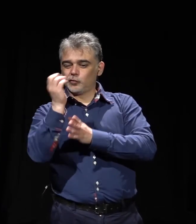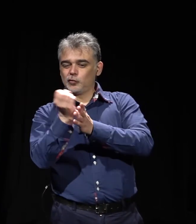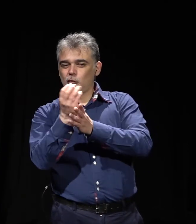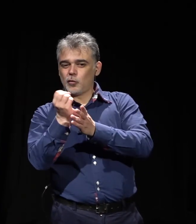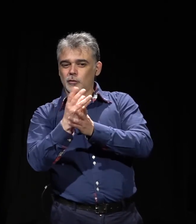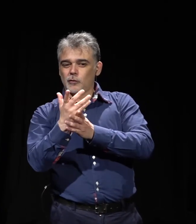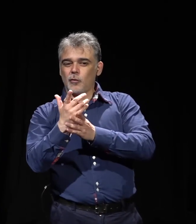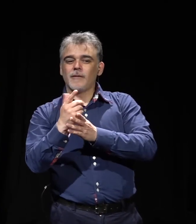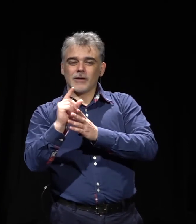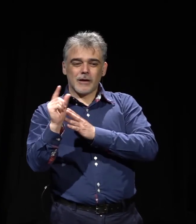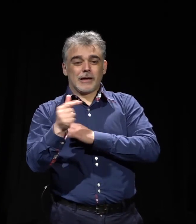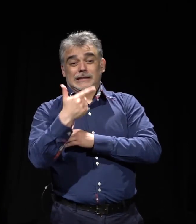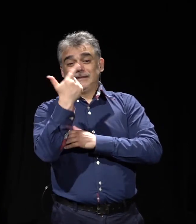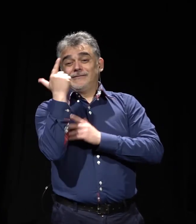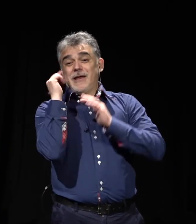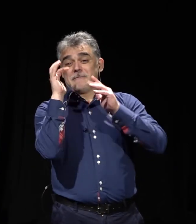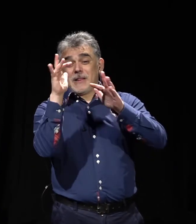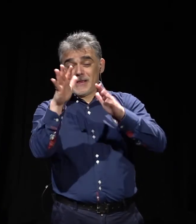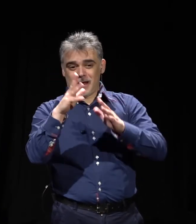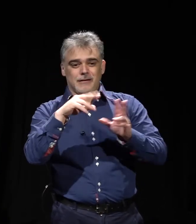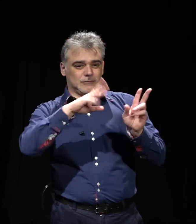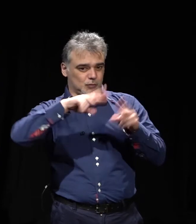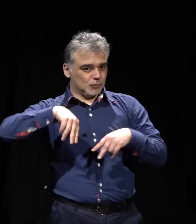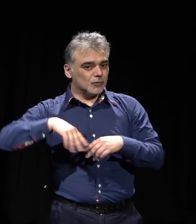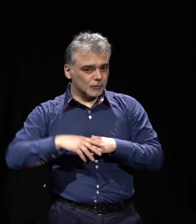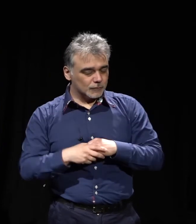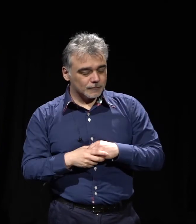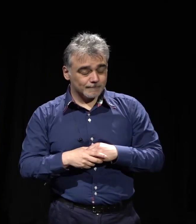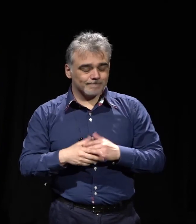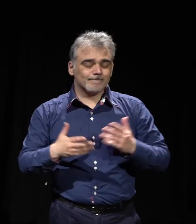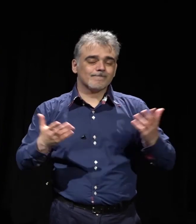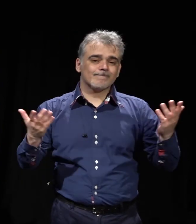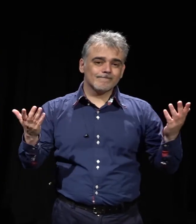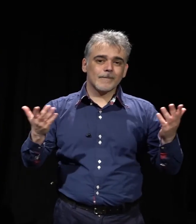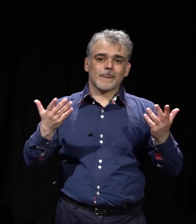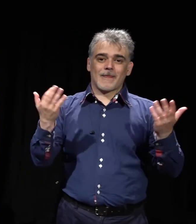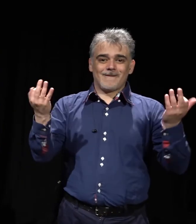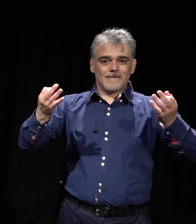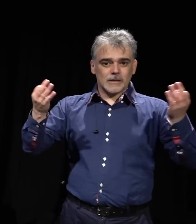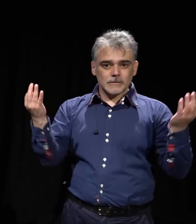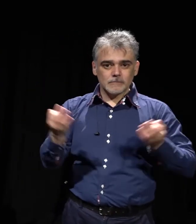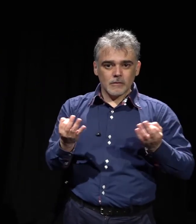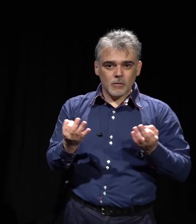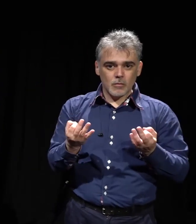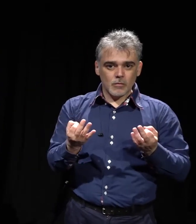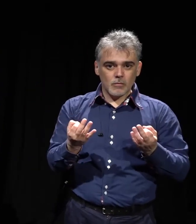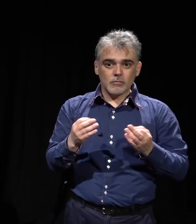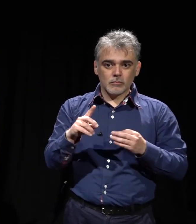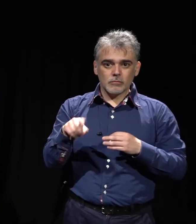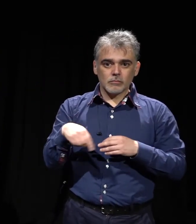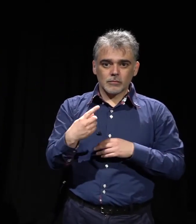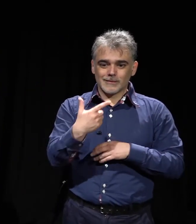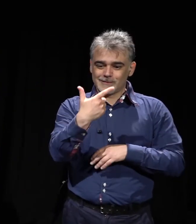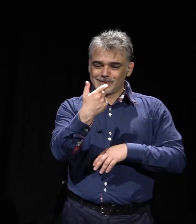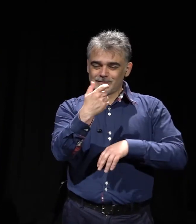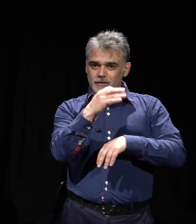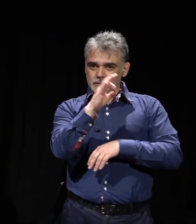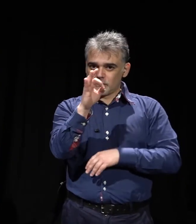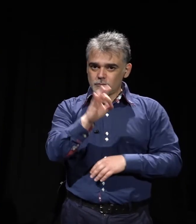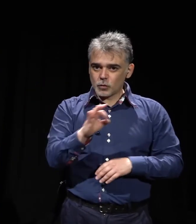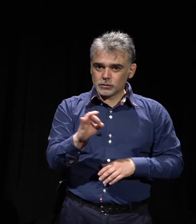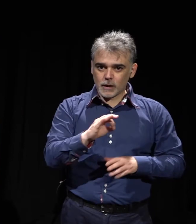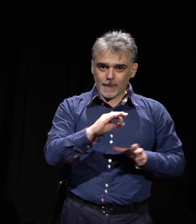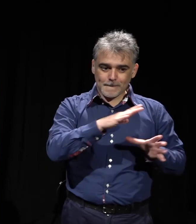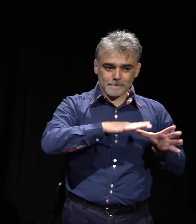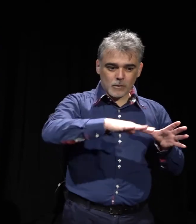enable 20% of the population to engage with culture? I mean, really, that I find incredibly pessimistic. And